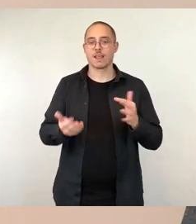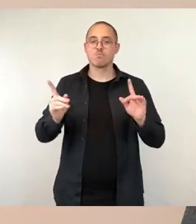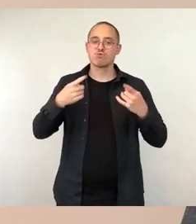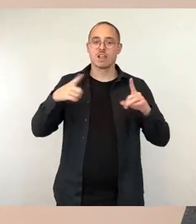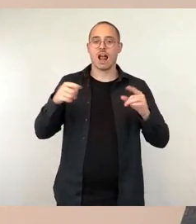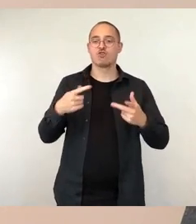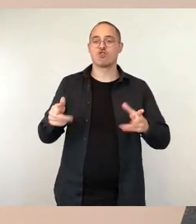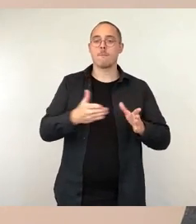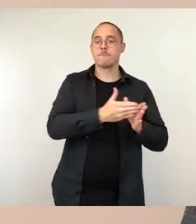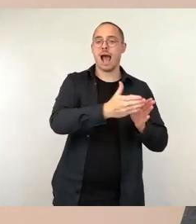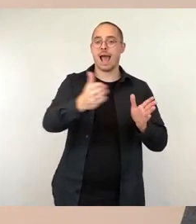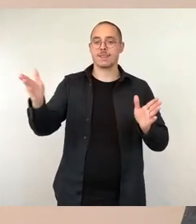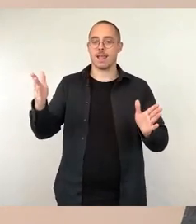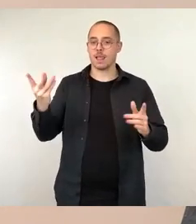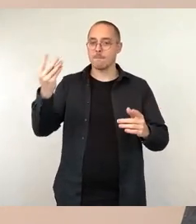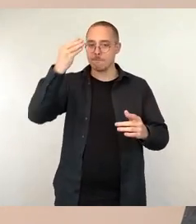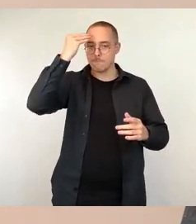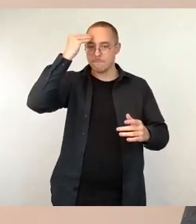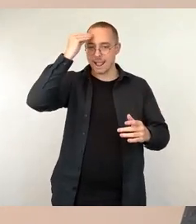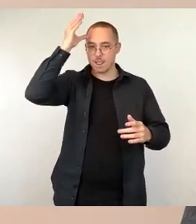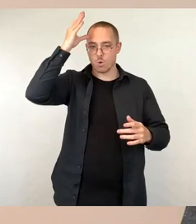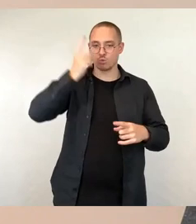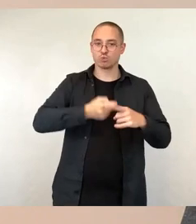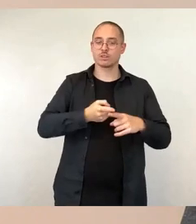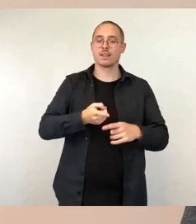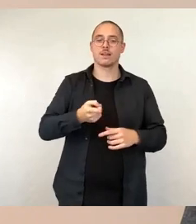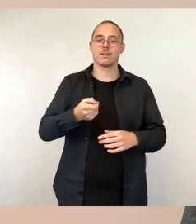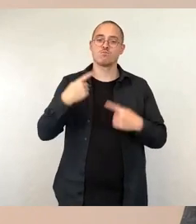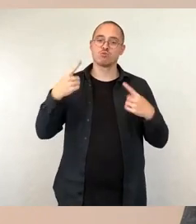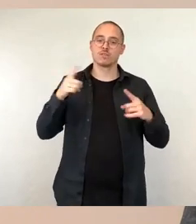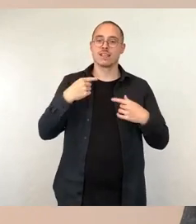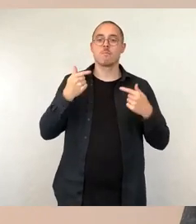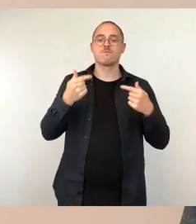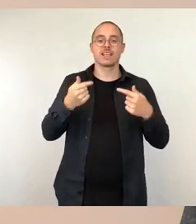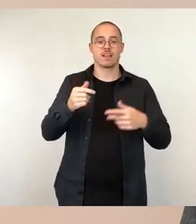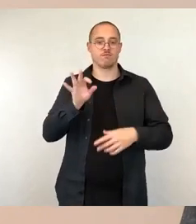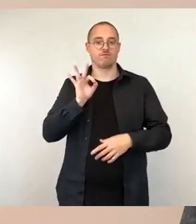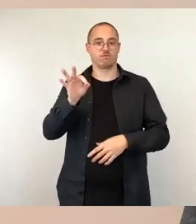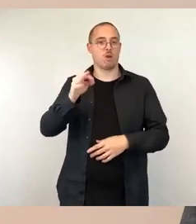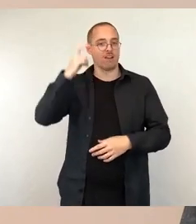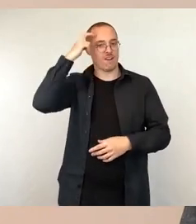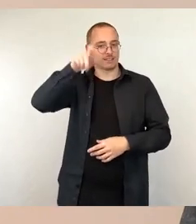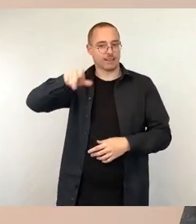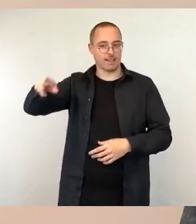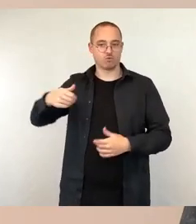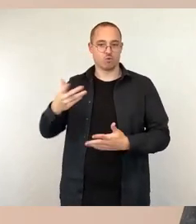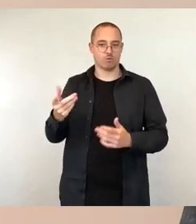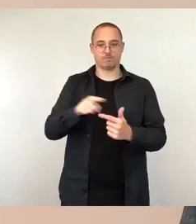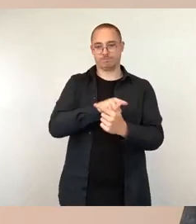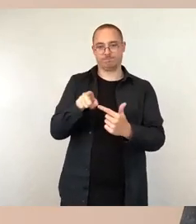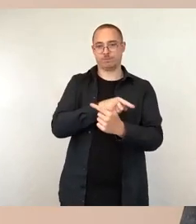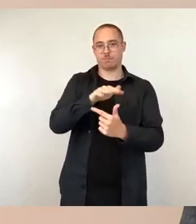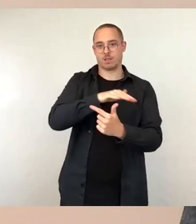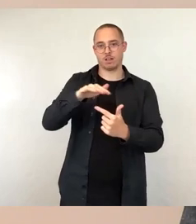Erwachsene nach sich. Das ist dann immer eine Frage auch der Prioritätensetzung, was ist Kerngeschäft Musikschule, was sind auch